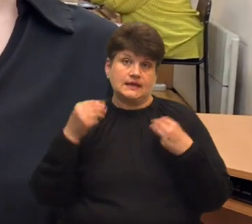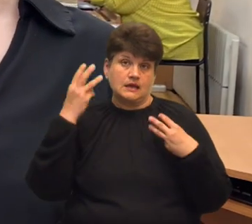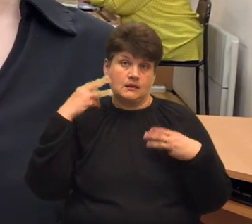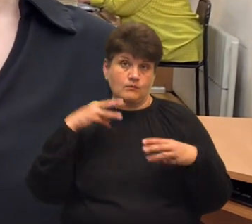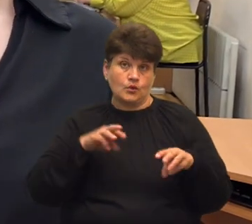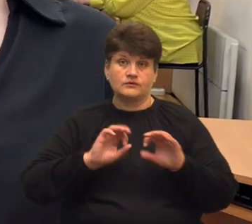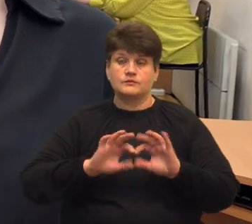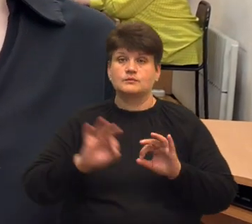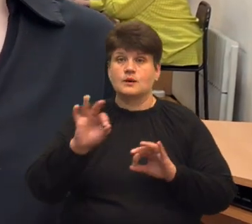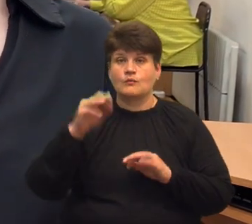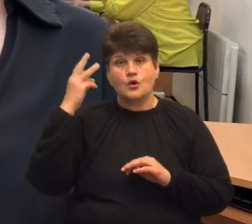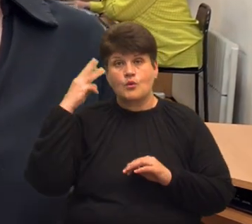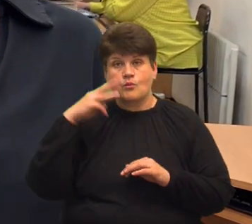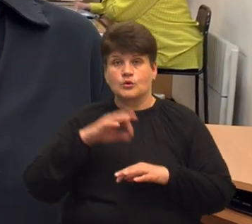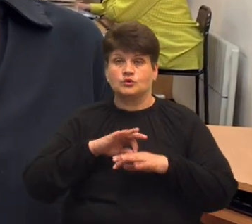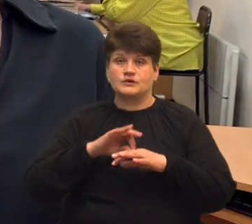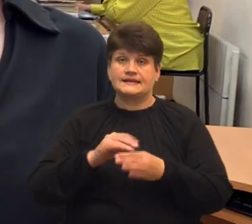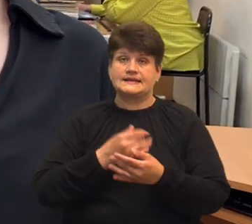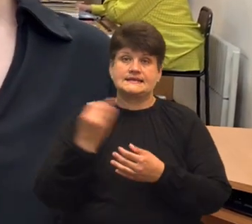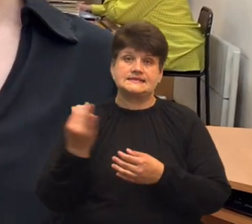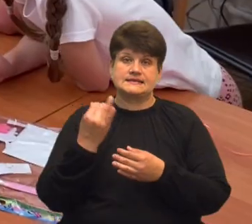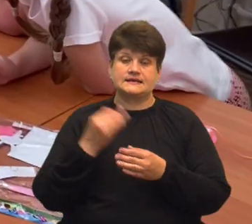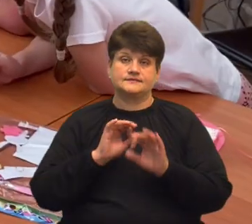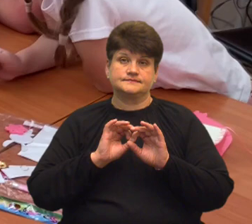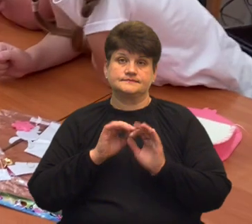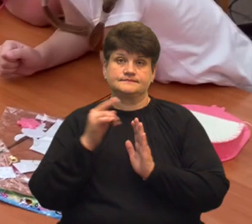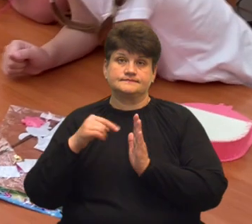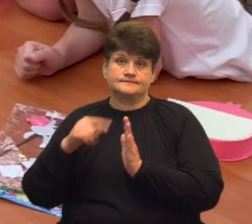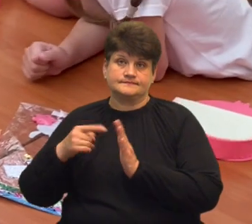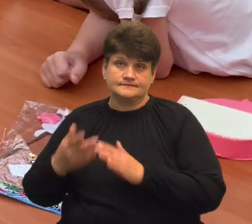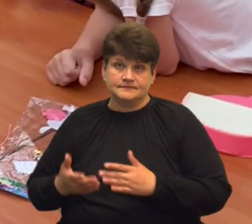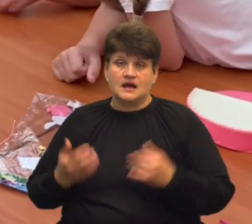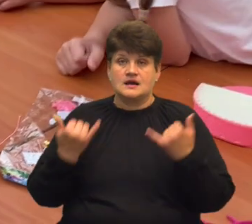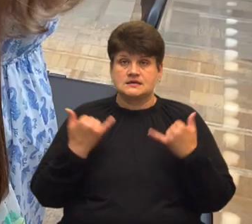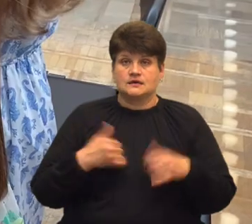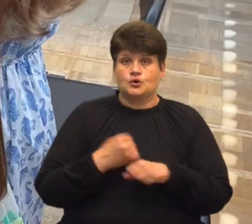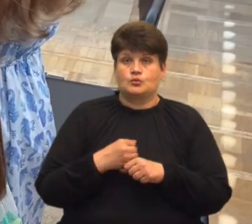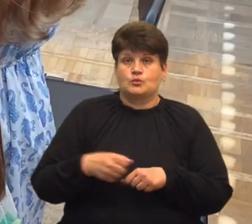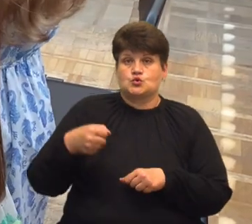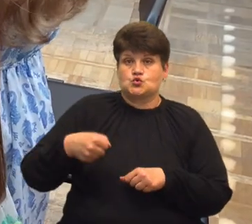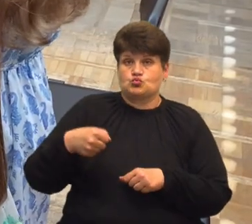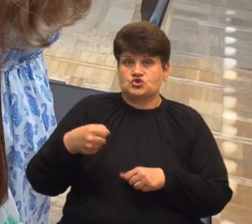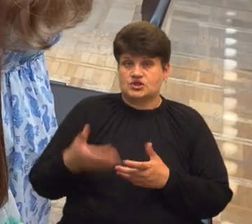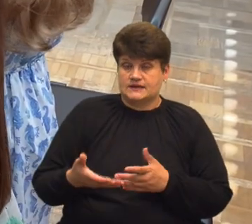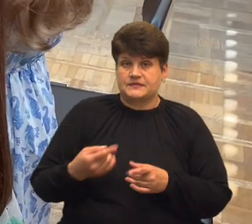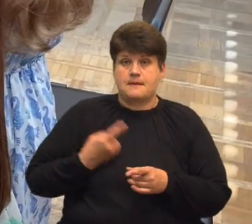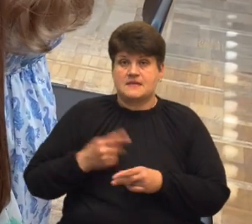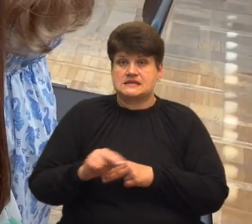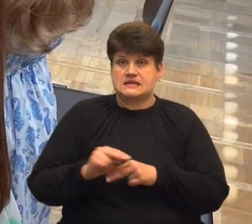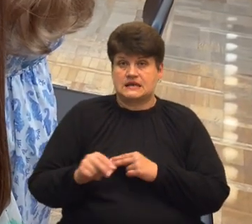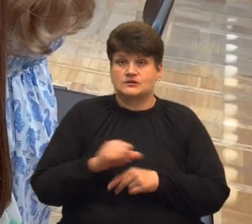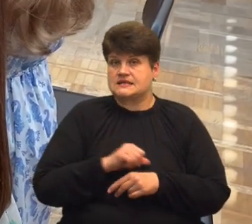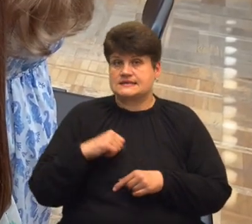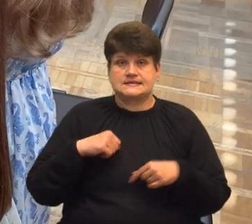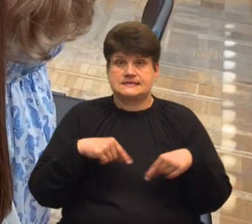розповіли про моду, провели там кілька цікавих векторин, якісь конкурси. І зараз ми виготовляємо сумочки. Такий майстер-клас, коли вони самі